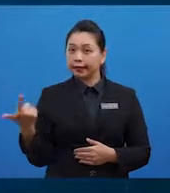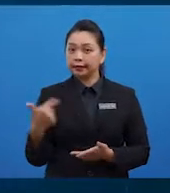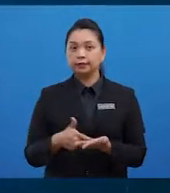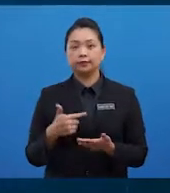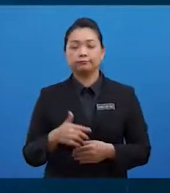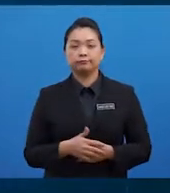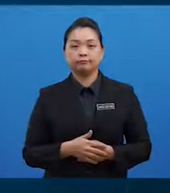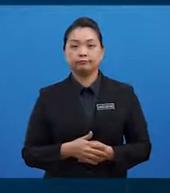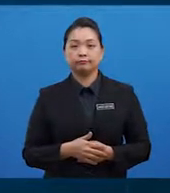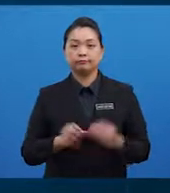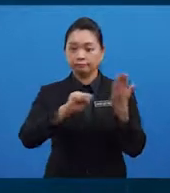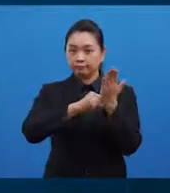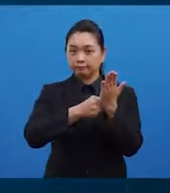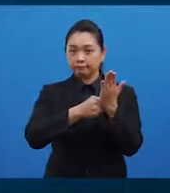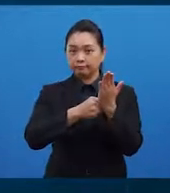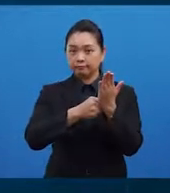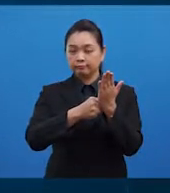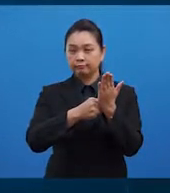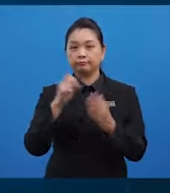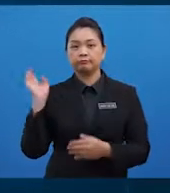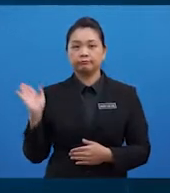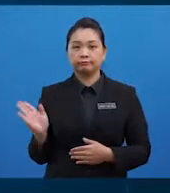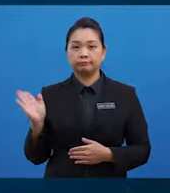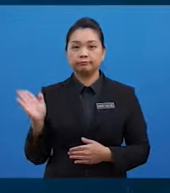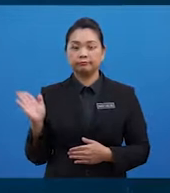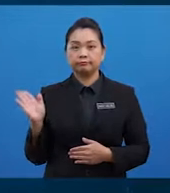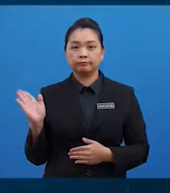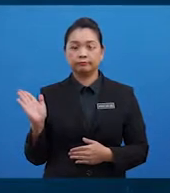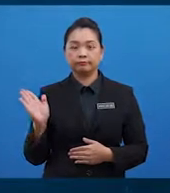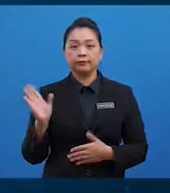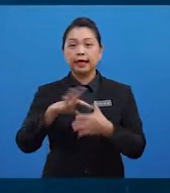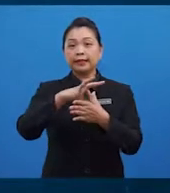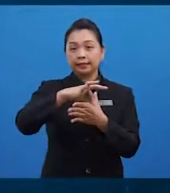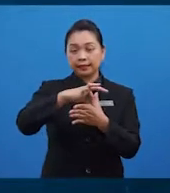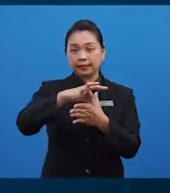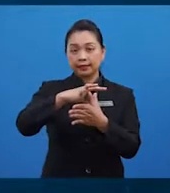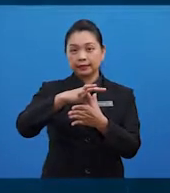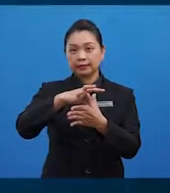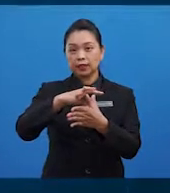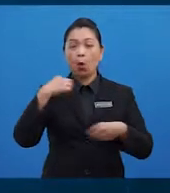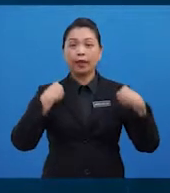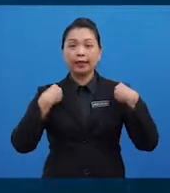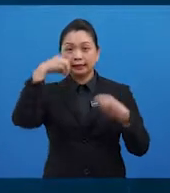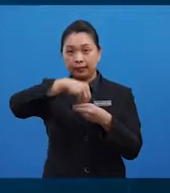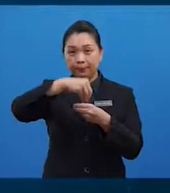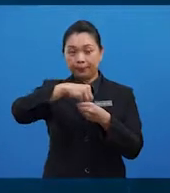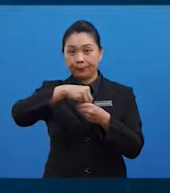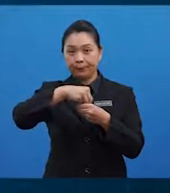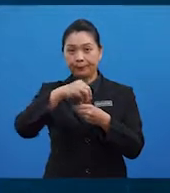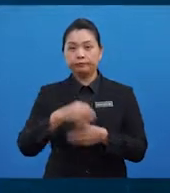badan. Sumber bagi zat besi seperti daging, organ dalaman,